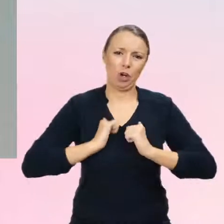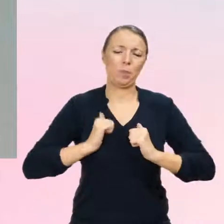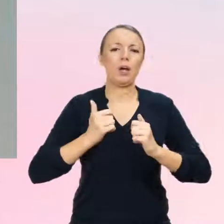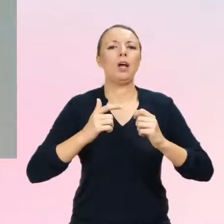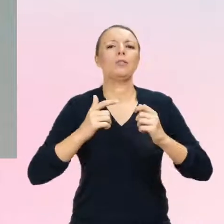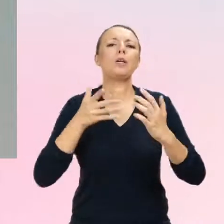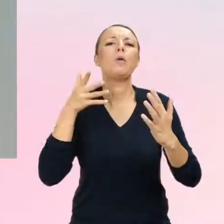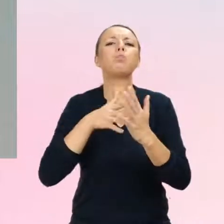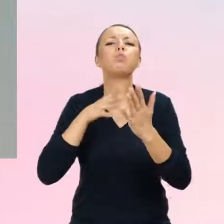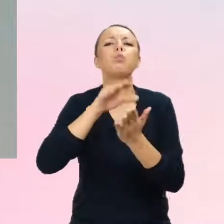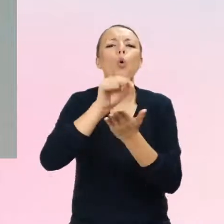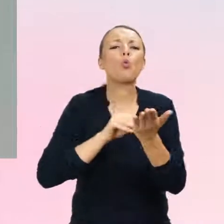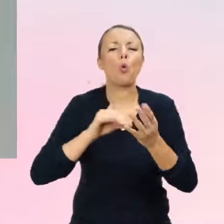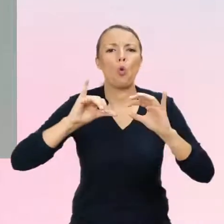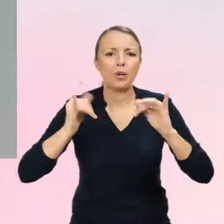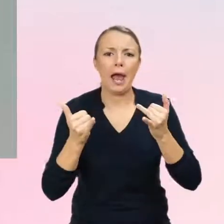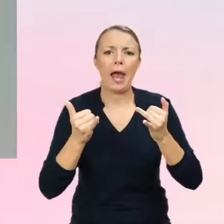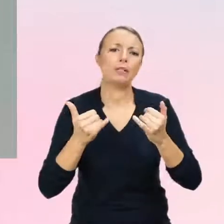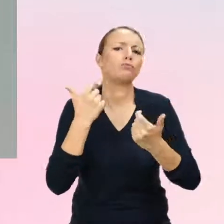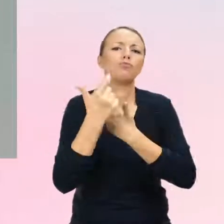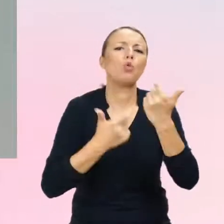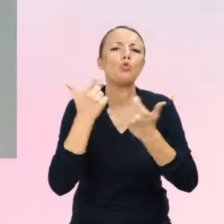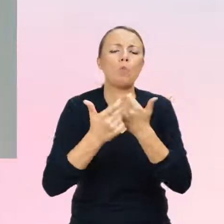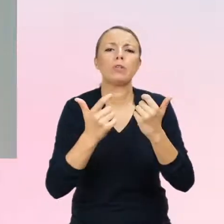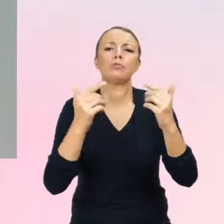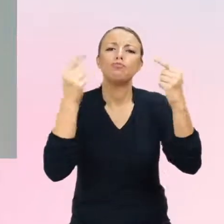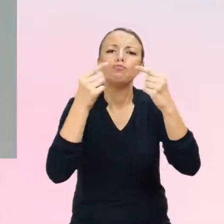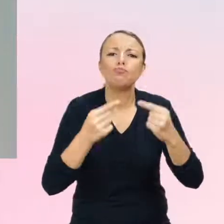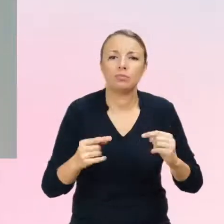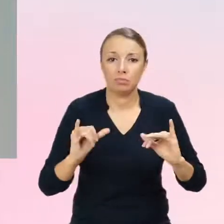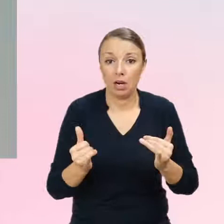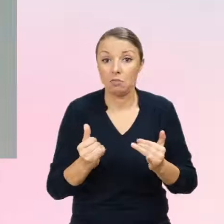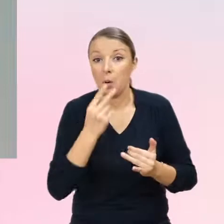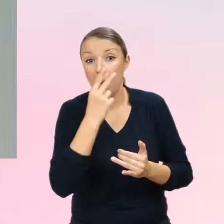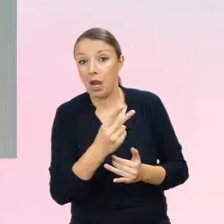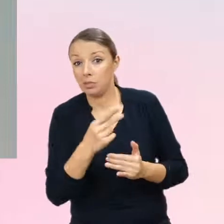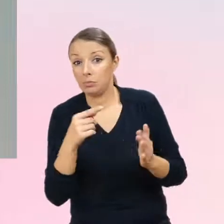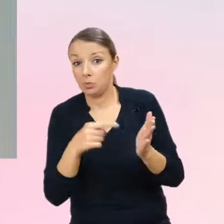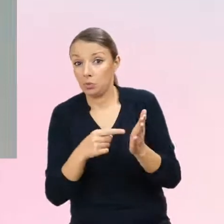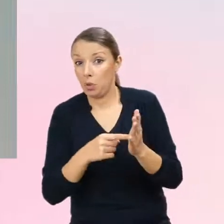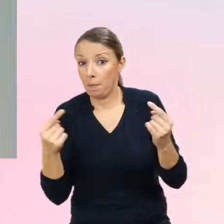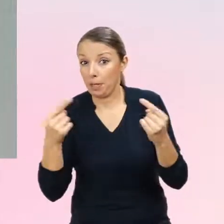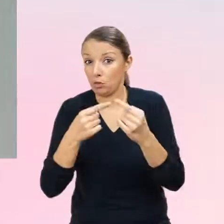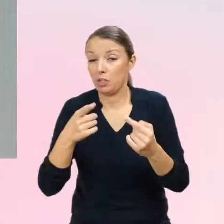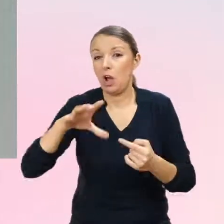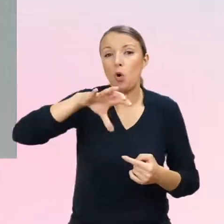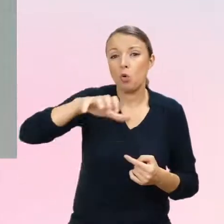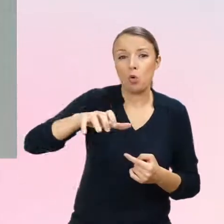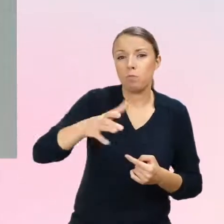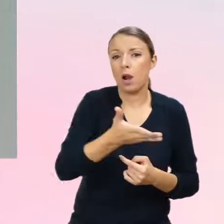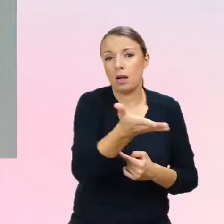szeroki, na ile będzie przyjęty przez profesjonalistów, spoza tej grupy, nie wiemy jeszcze tego,